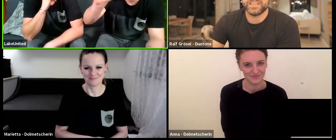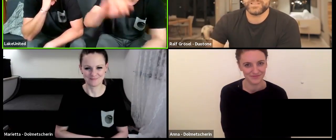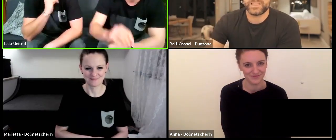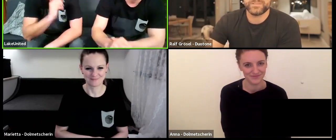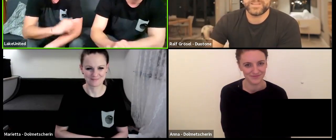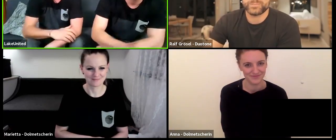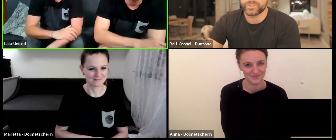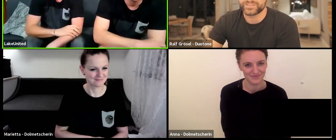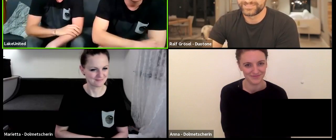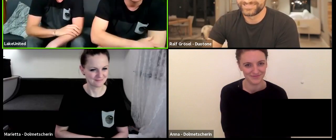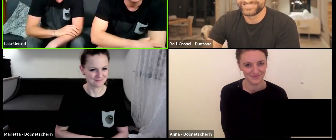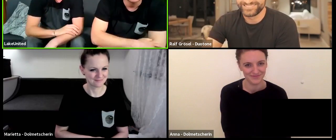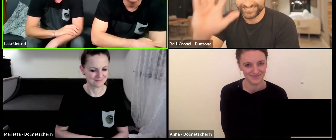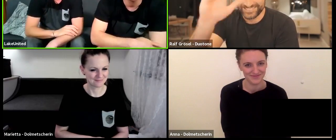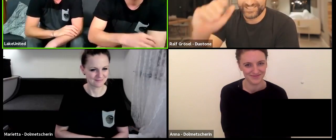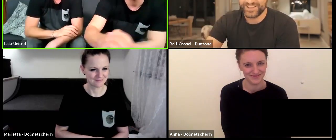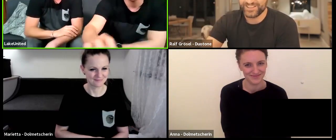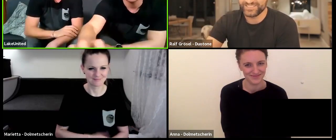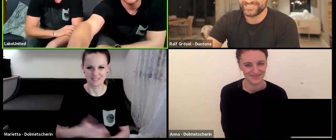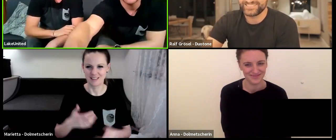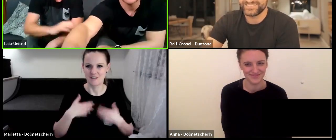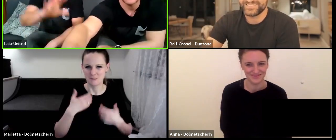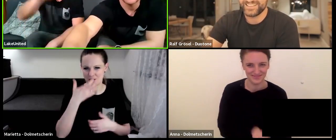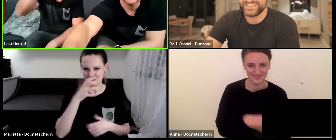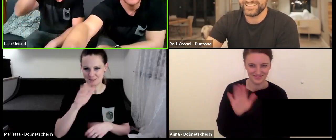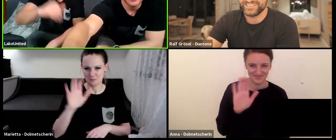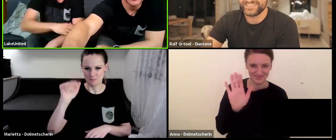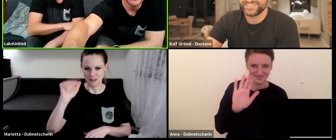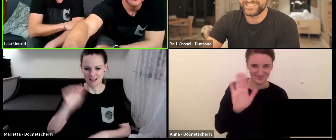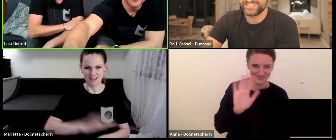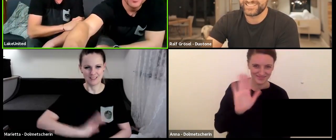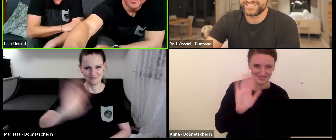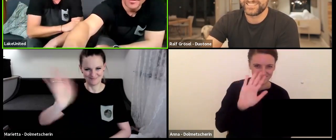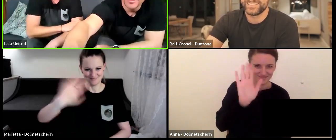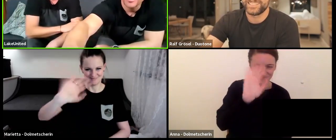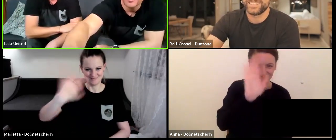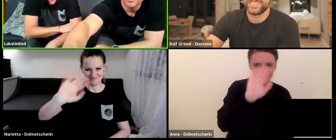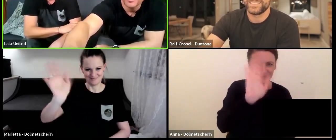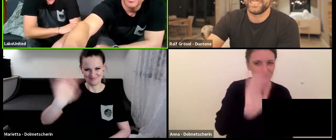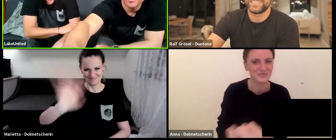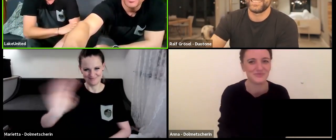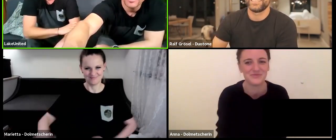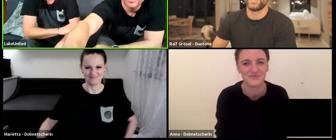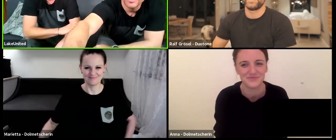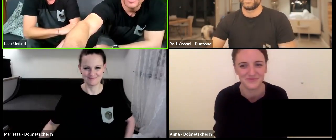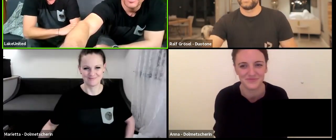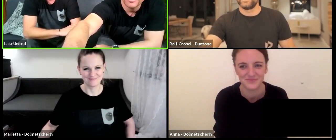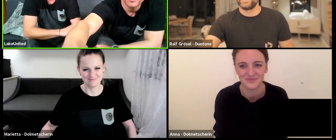Mach's gut. gehe mal für das Buch. Ciao. Ciao. Danke. Danke.